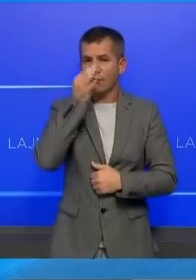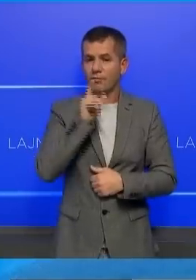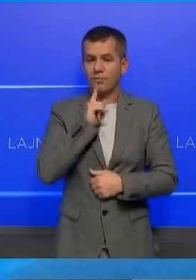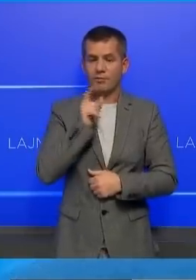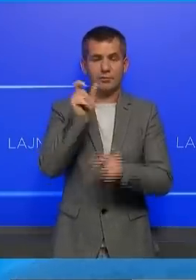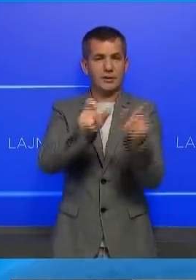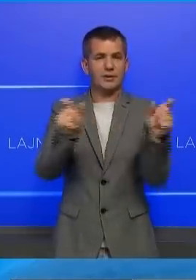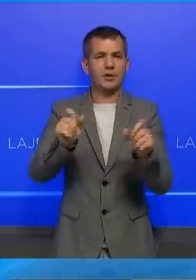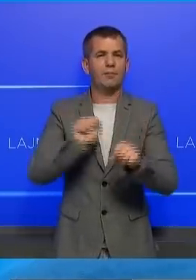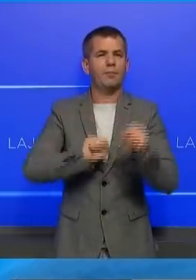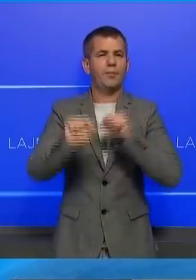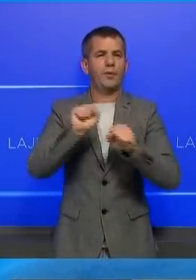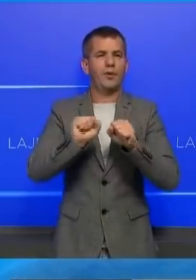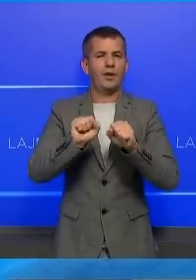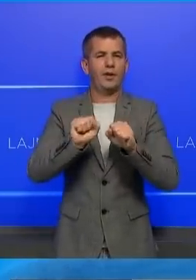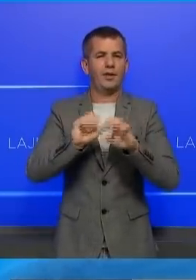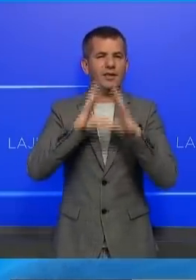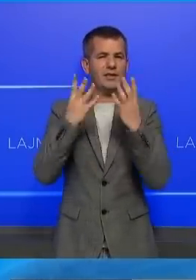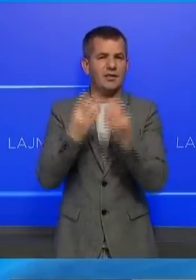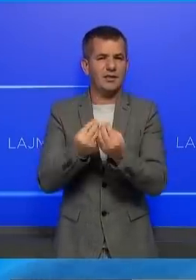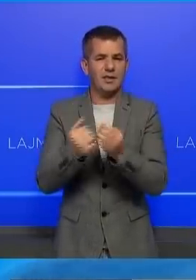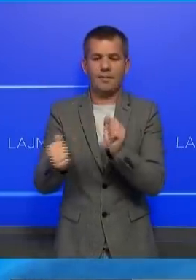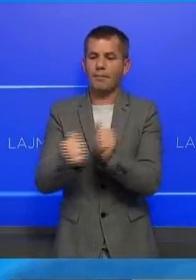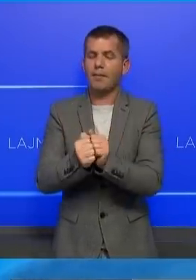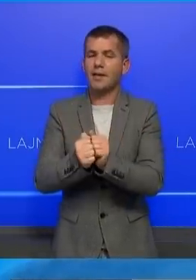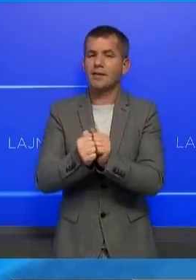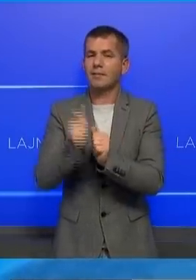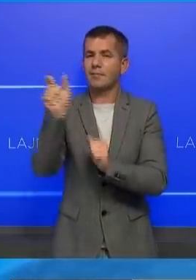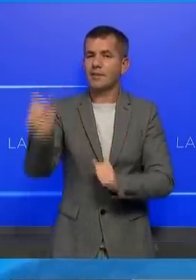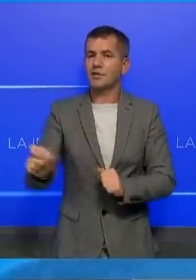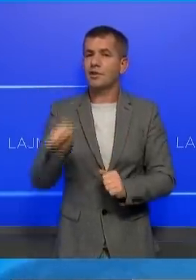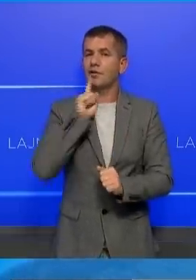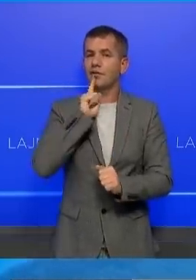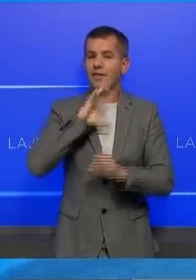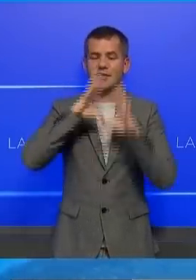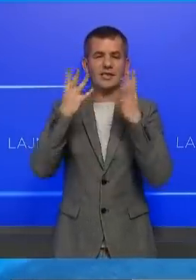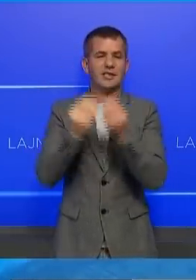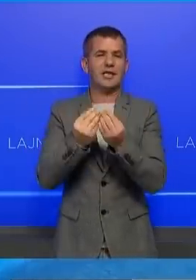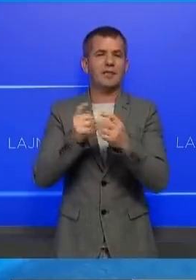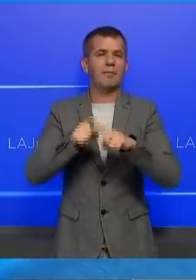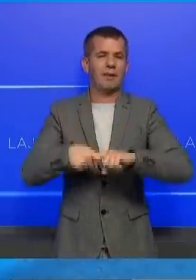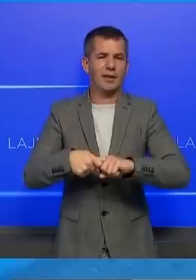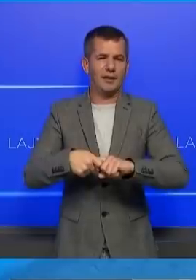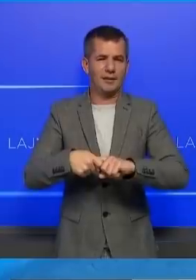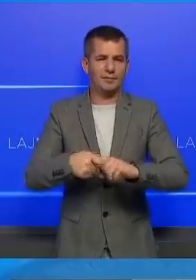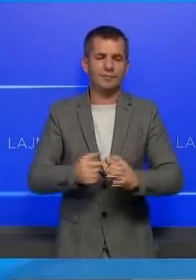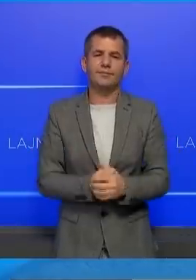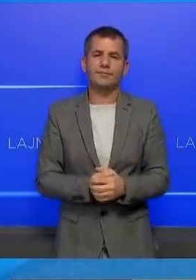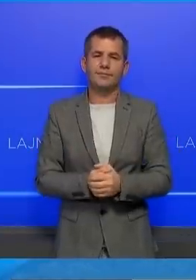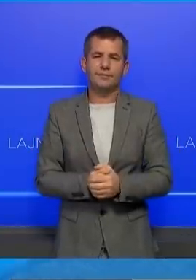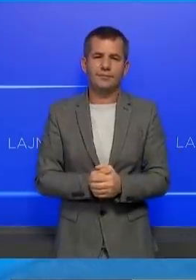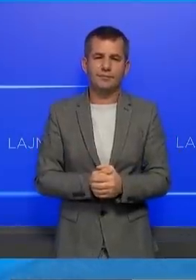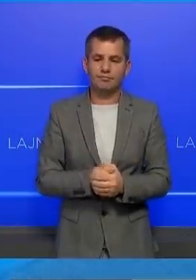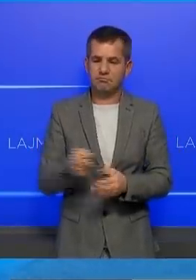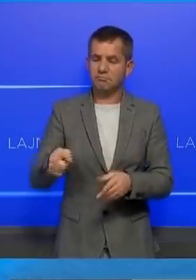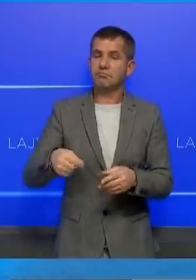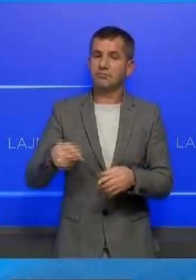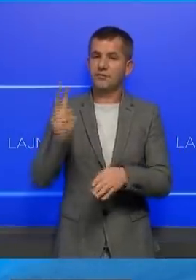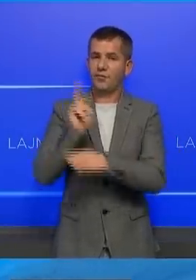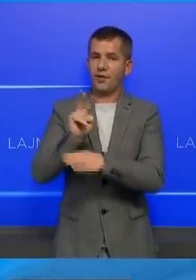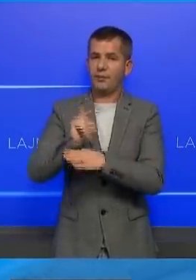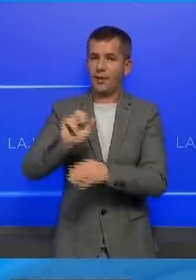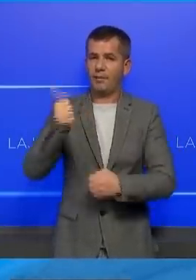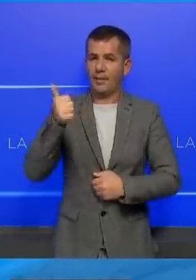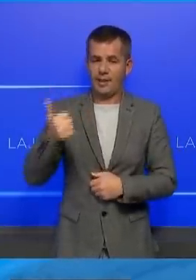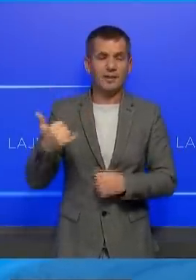pandihurit mbrojen si sinjalizuez bashk me personin që a kishtë dërguar atyre materialet. Dëgjimi dëshmitare së